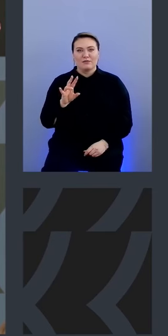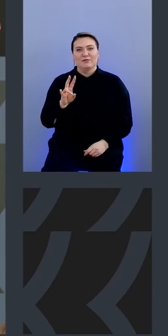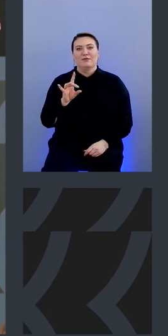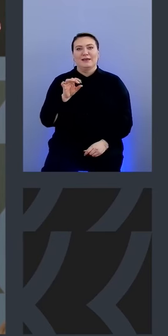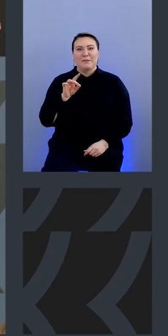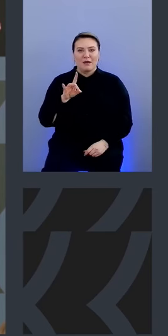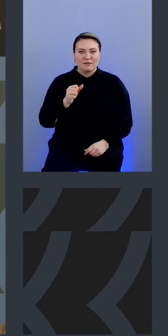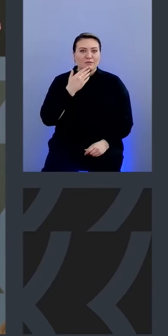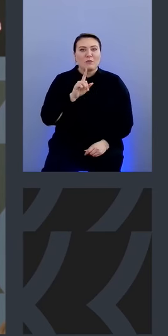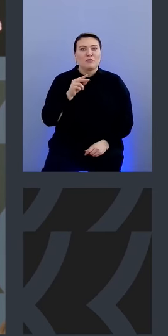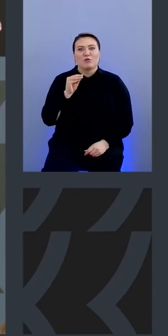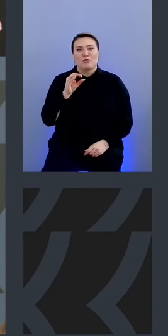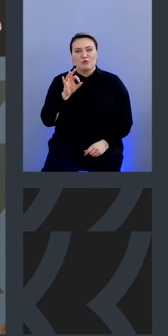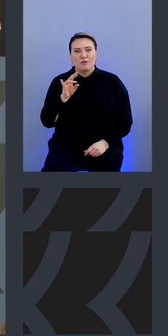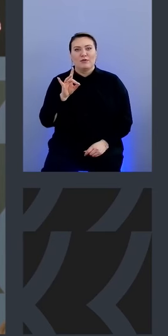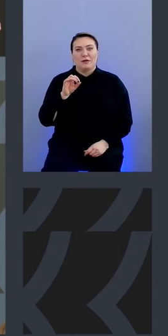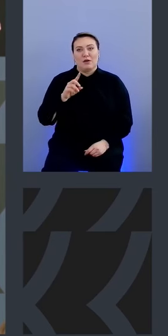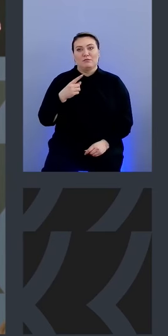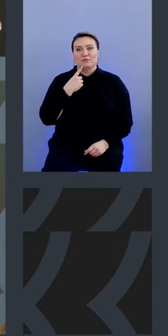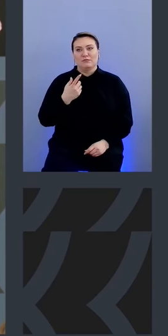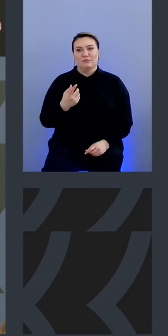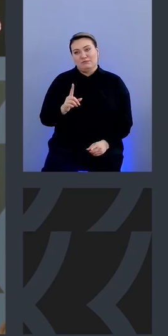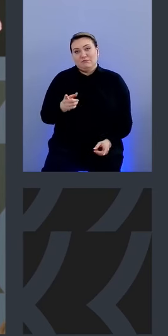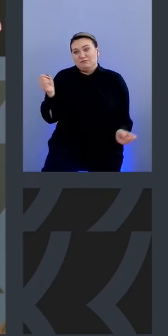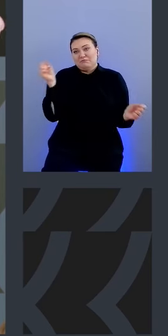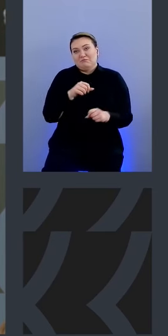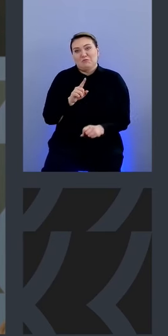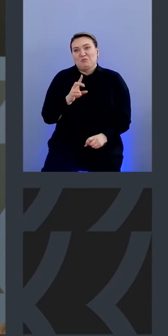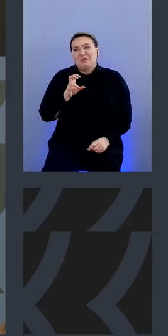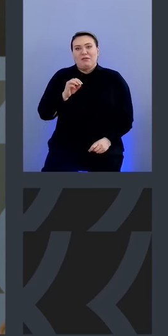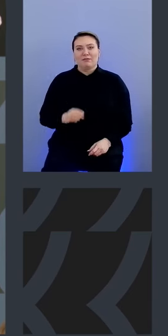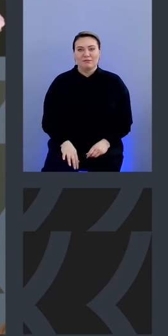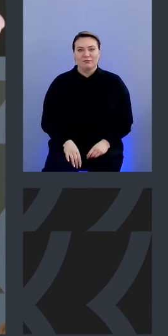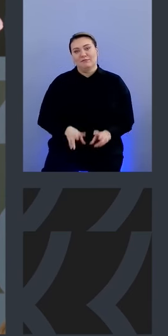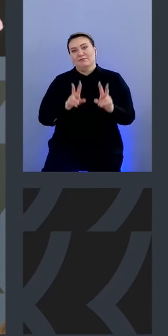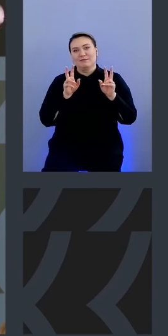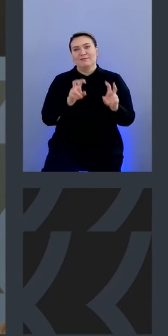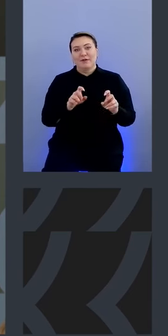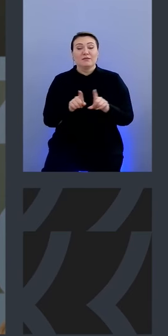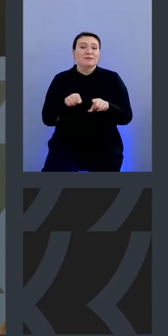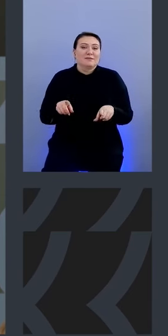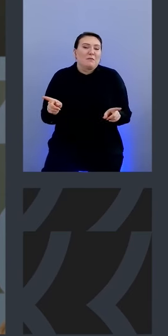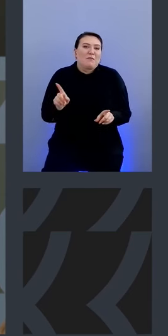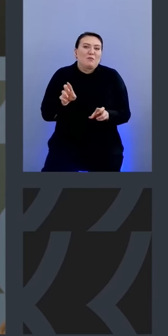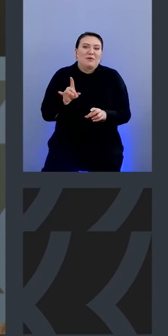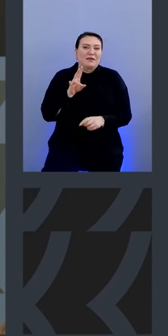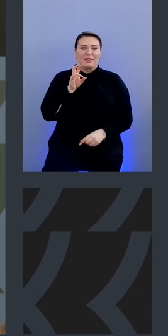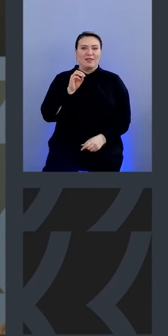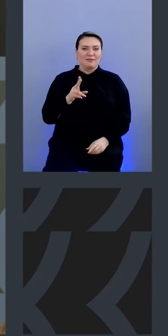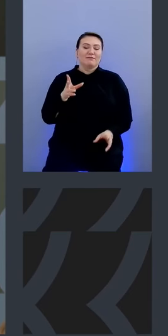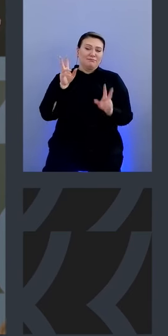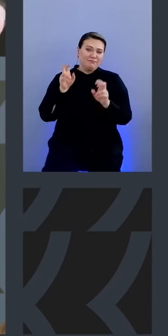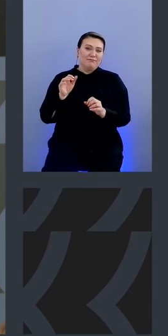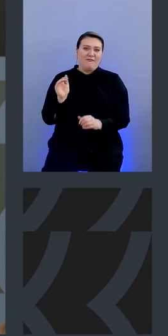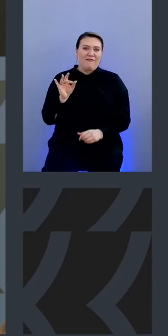спросили а почему джон риппера ответила почему бы и нет здесь тоже самое почему бы и собственно идет